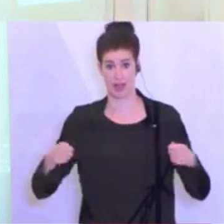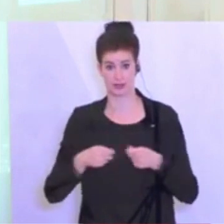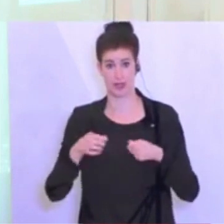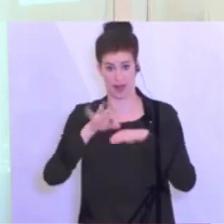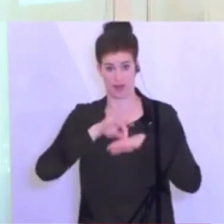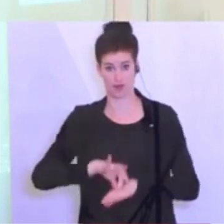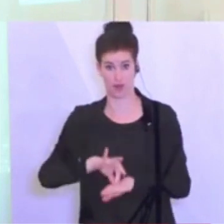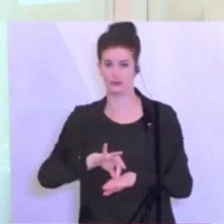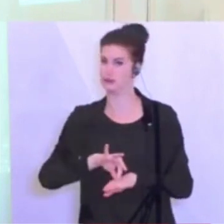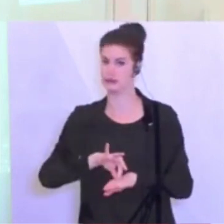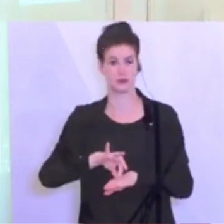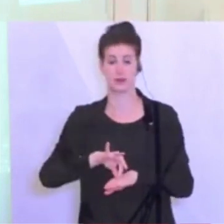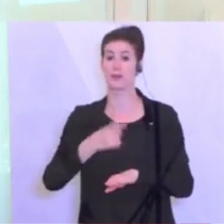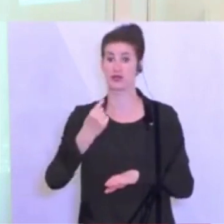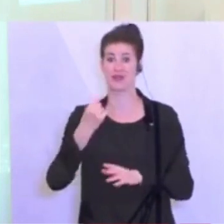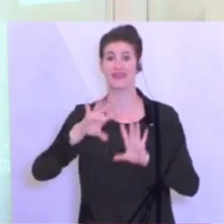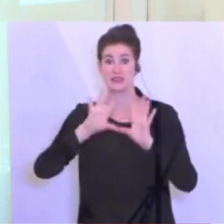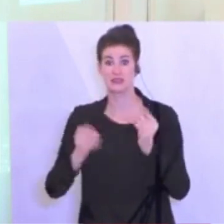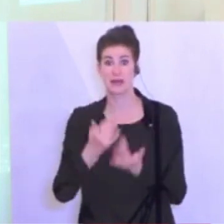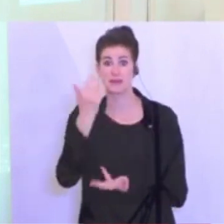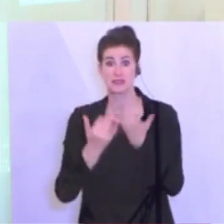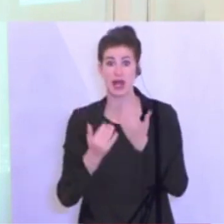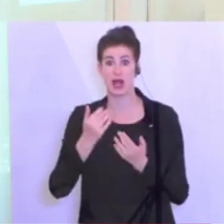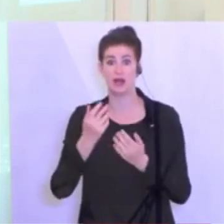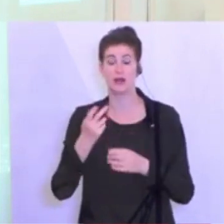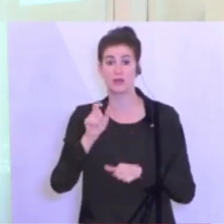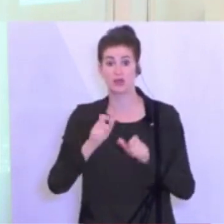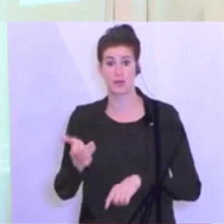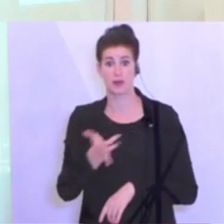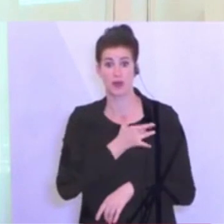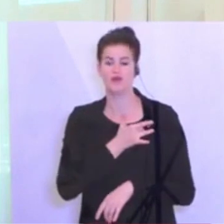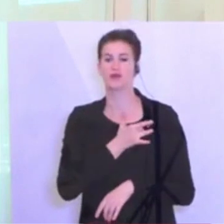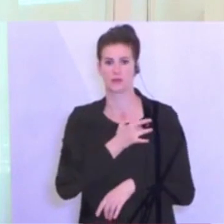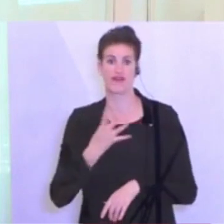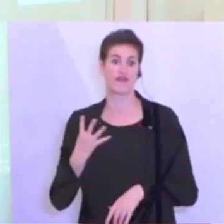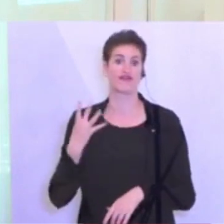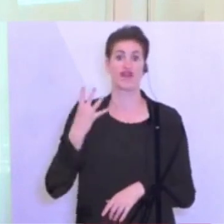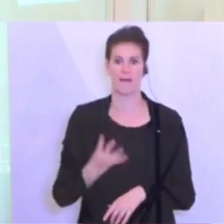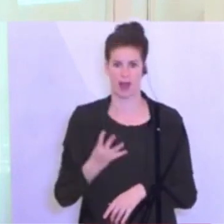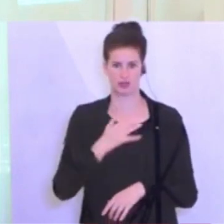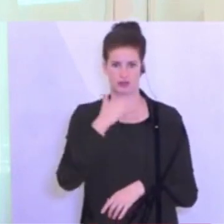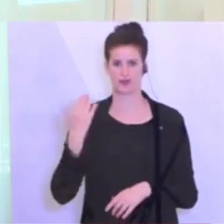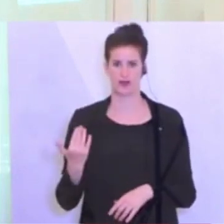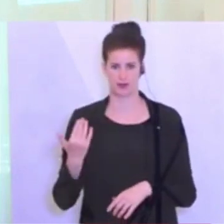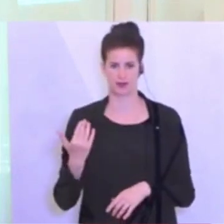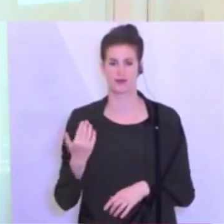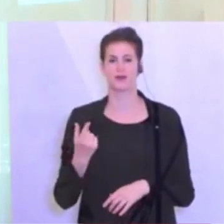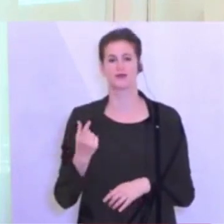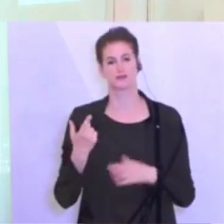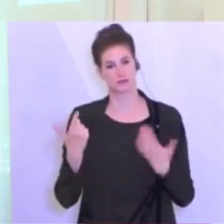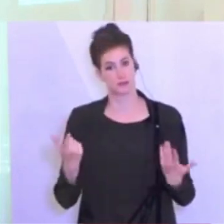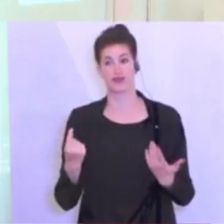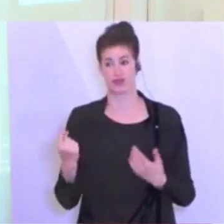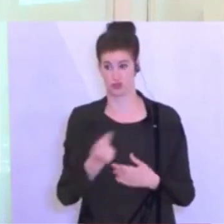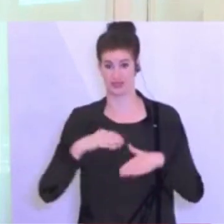dass die Zahlen bis zu viermal so hoch gewesen wären und wir damit auch an den Rand unserer